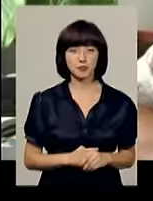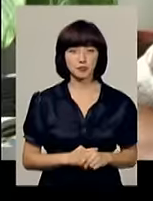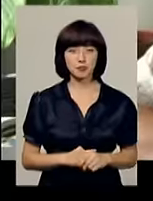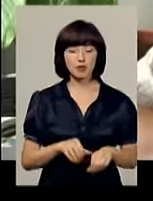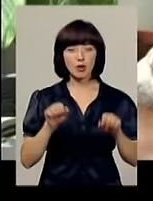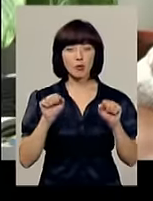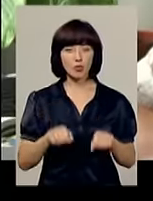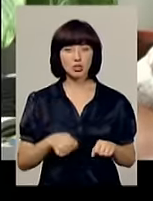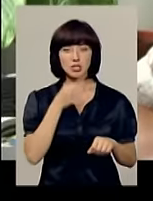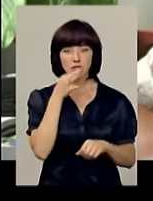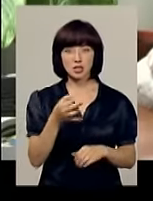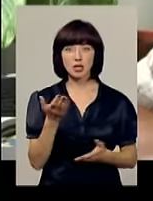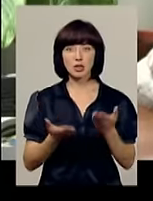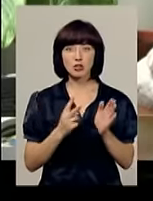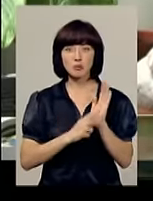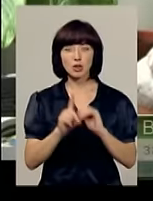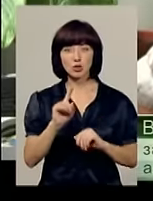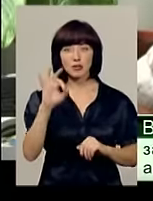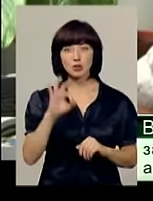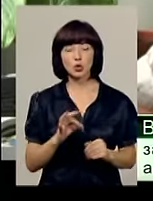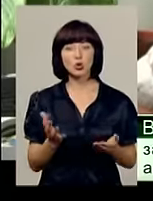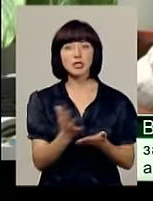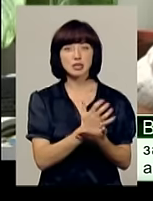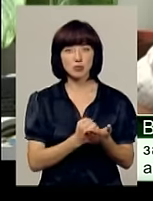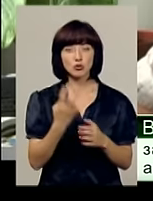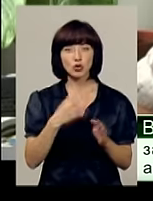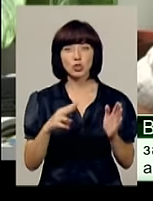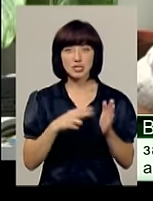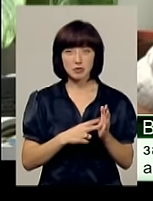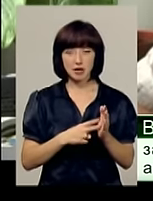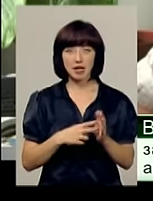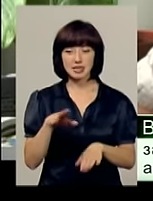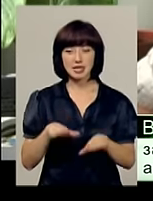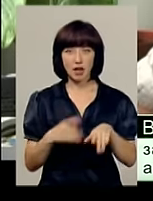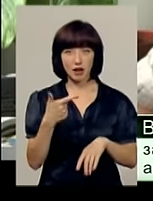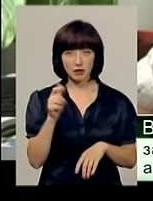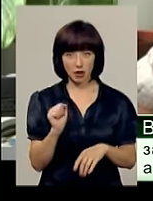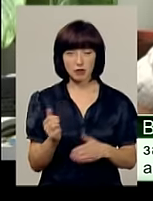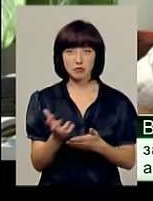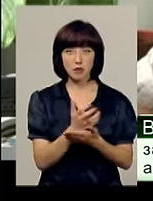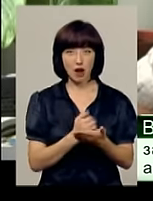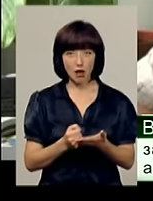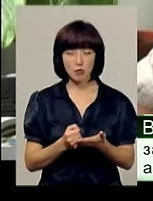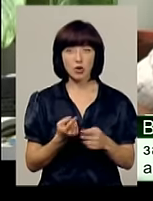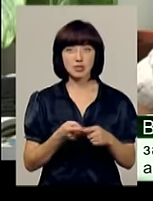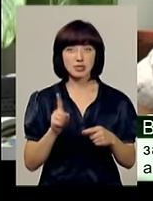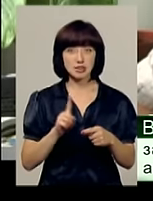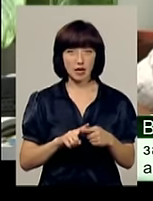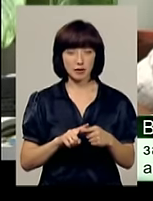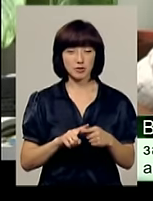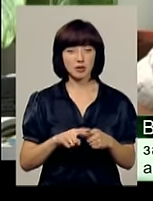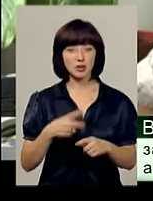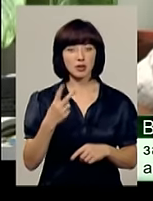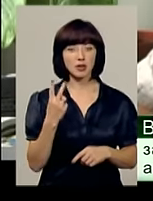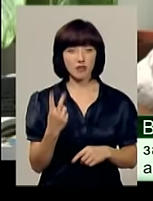можна сказати, що якщо 71 відсоток зібрено і 40-70 нерів з гектара збираємо, це на